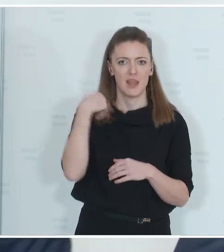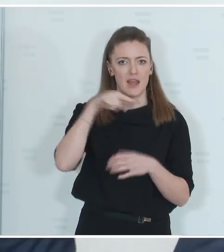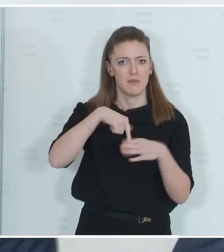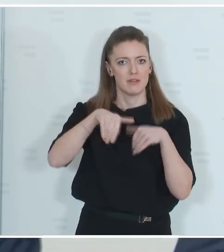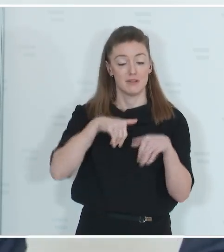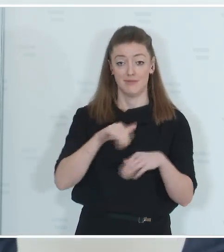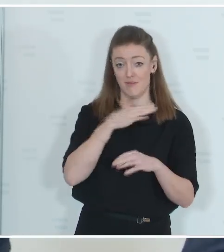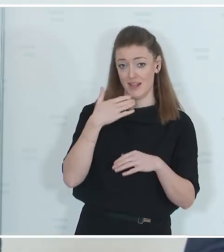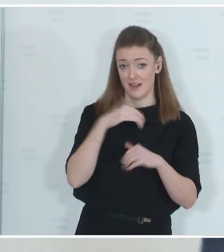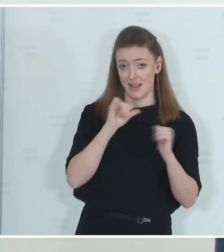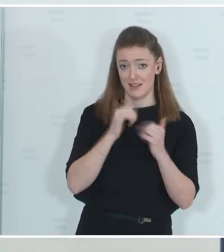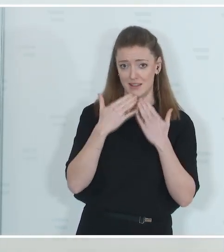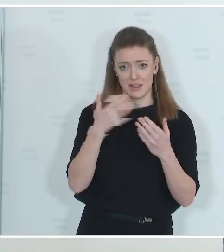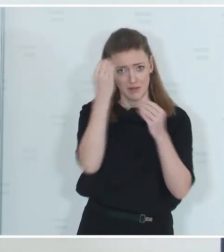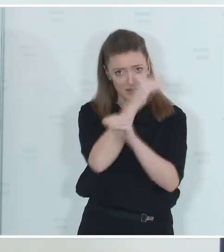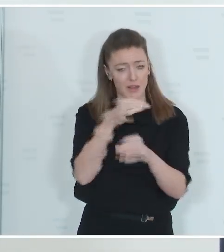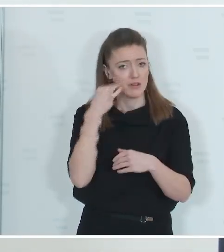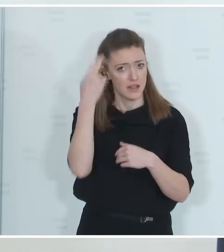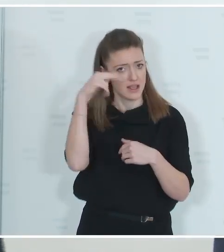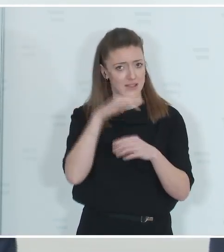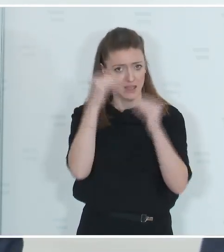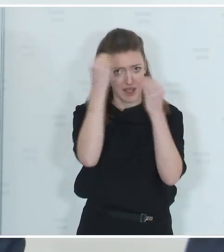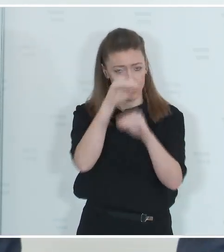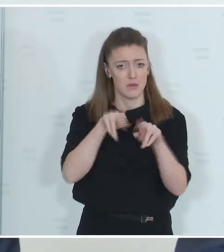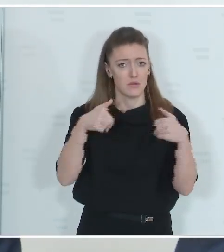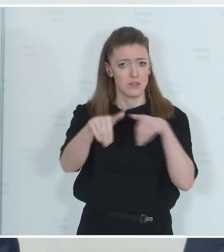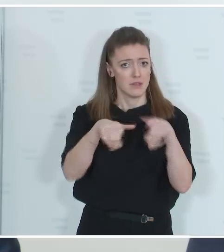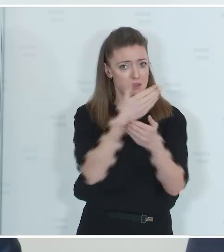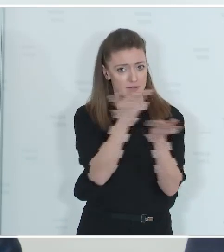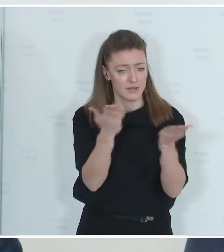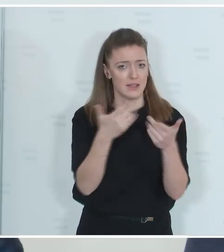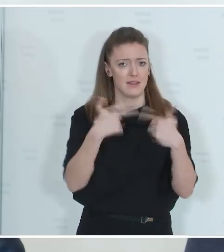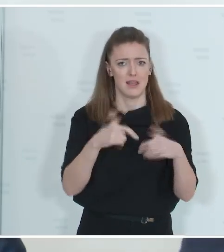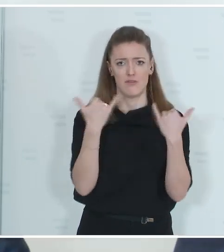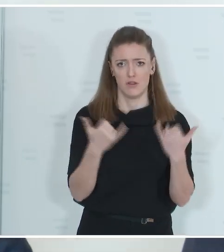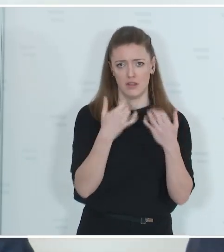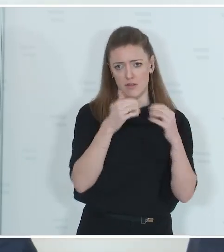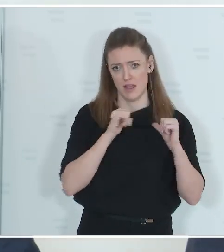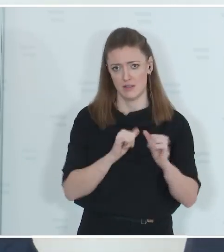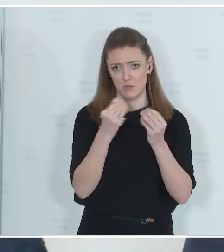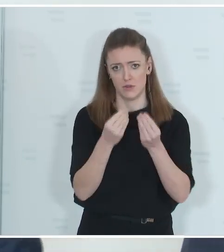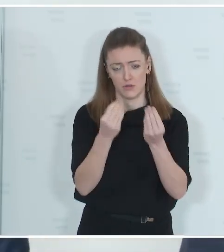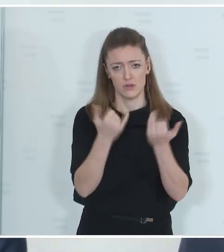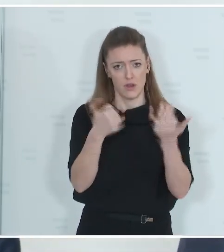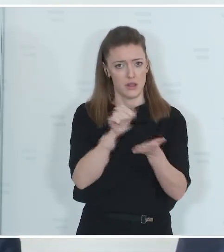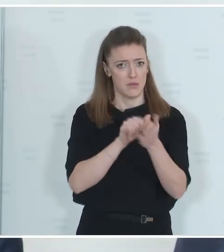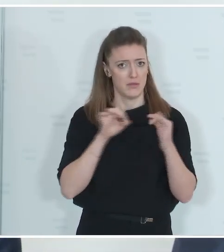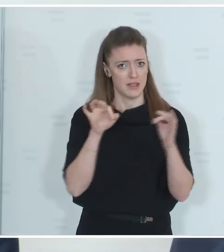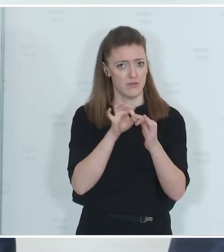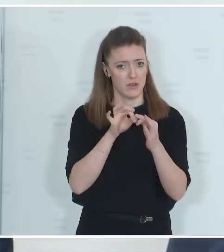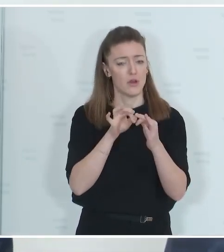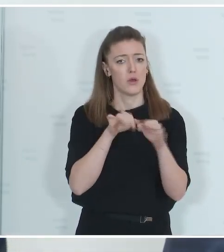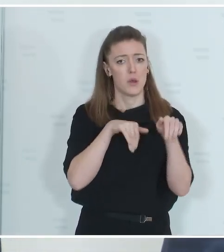herzlichen Dank, meine sehr geehrten Damen und Herren, sehr geehrter Herr Bundesminister. Ich darf Sie sehr herzlich begrüßen zu diesem Pressefoyer im Anschluss an den